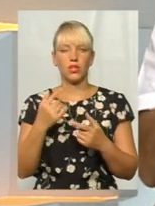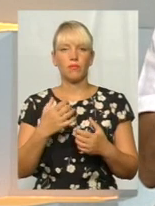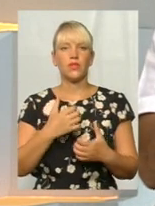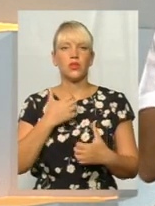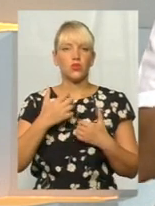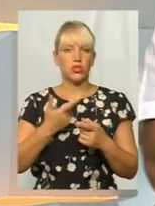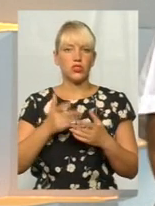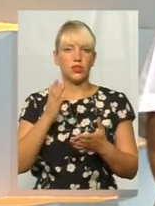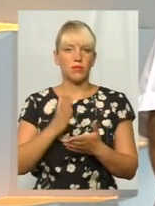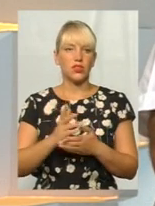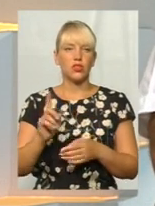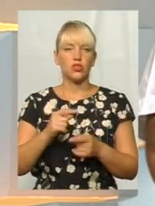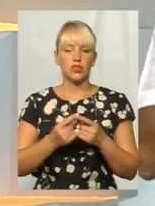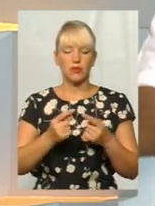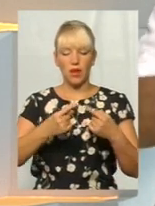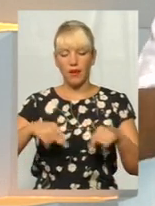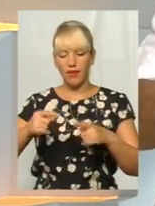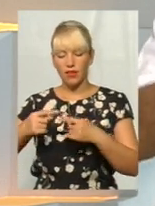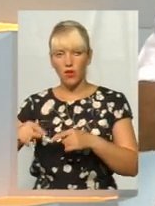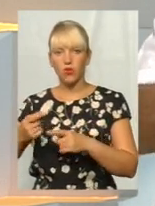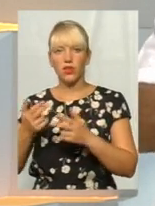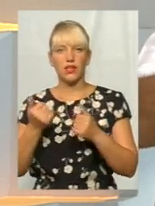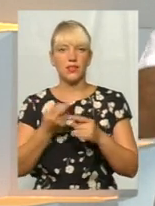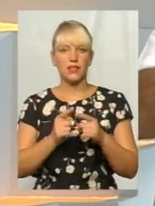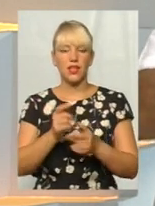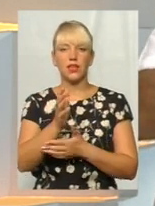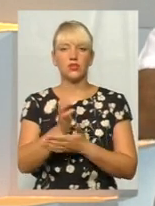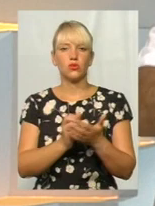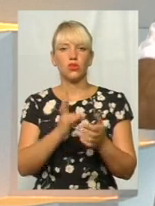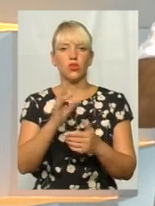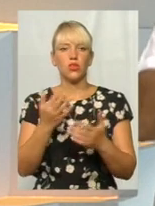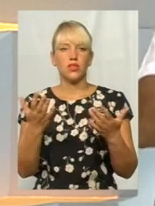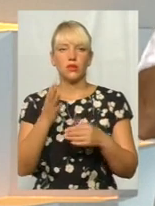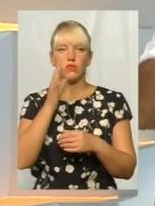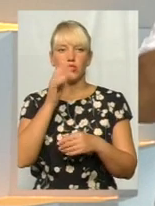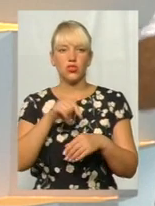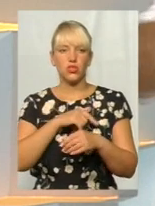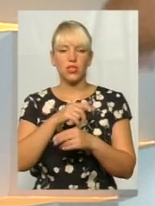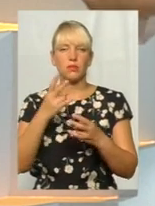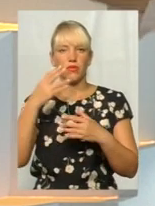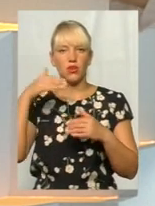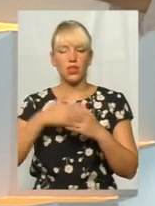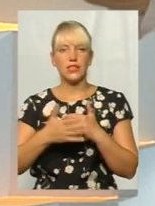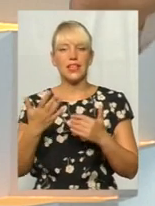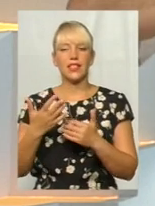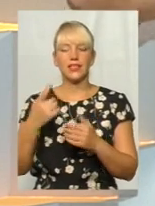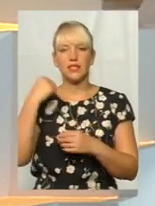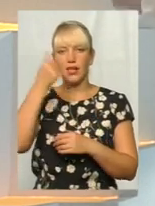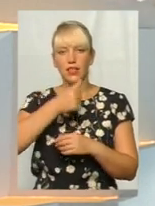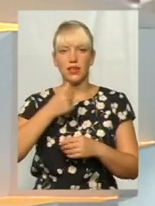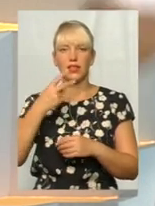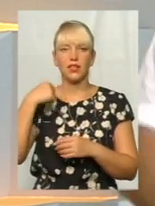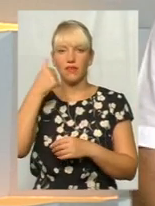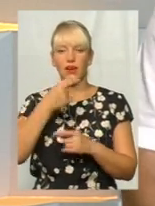що по цим категоріям, звичайно, це ресурс, але, ну, якимось часом ми повинні розуміти, за скільки рік, два, яким чином ці категорії